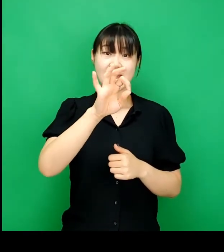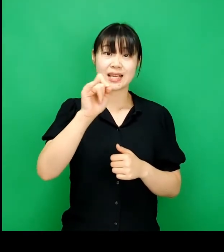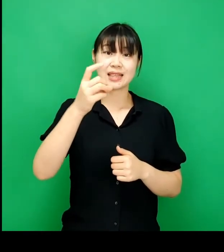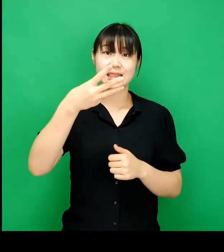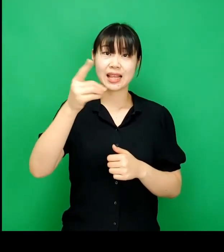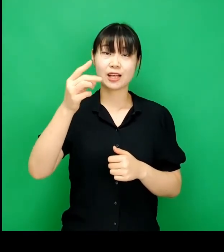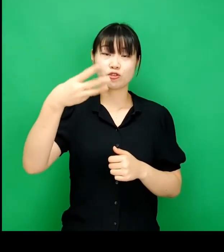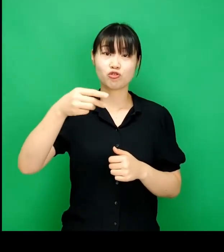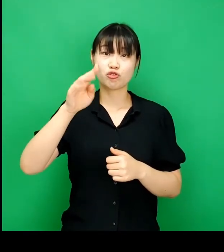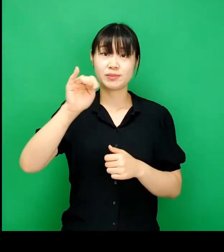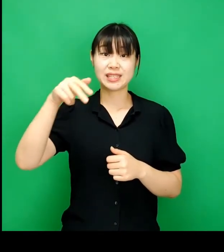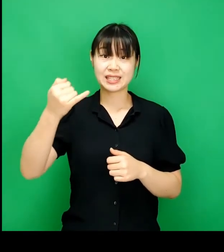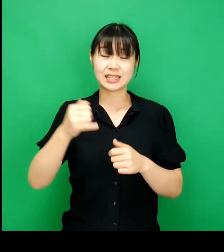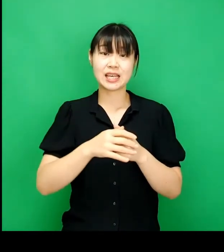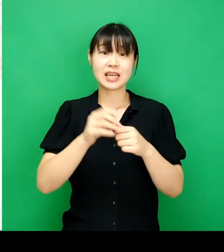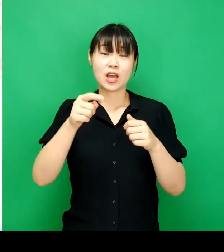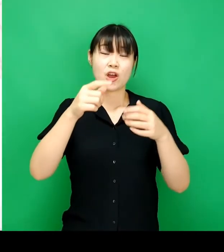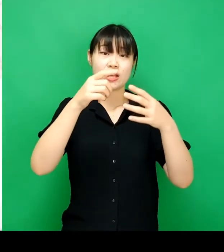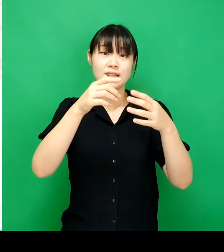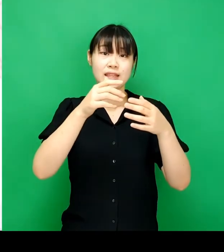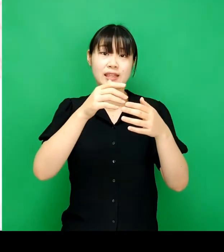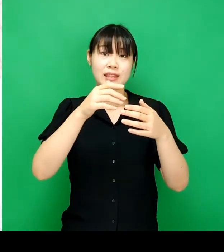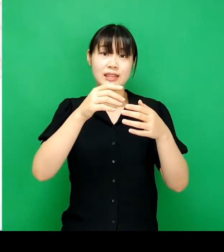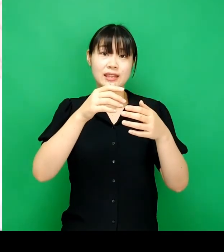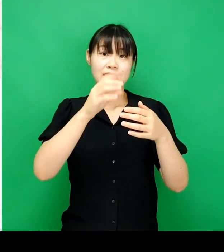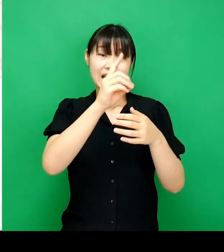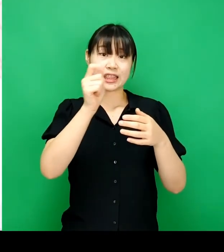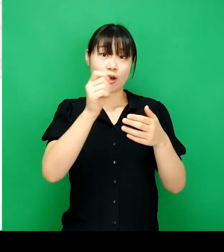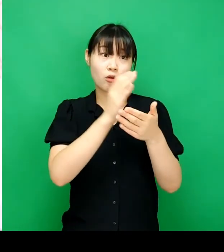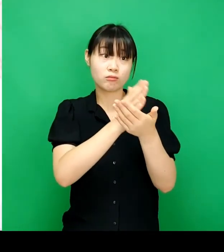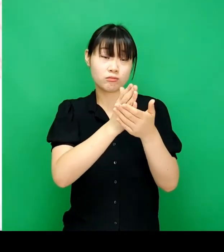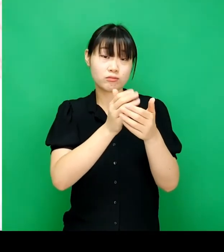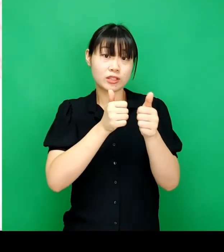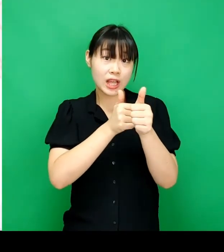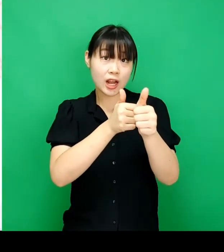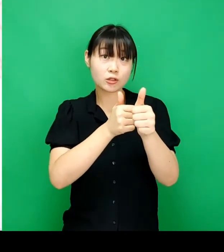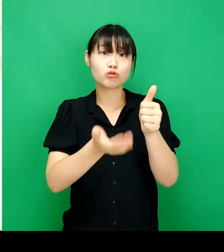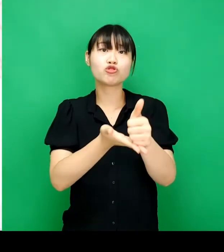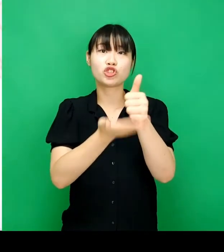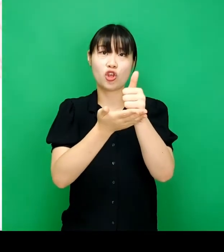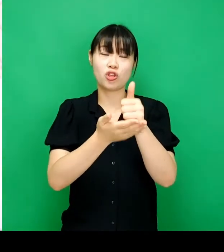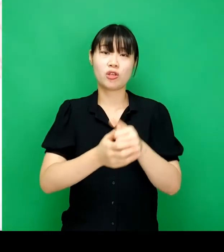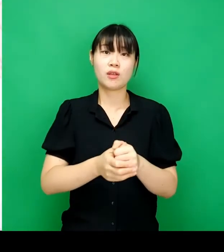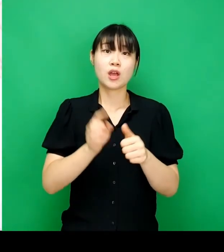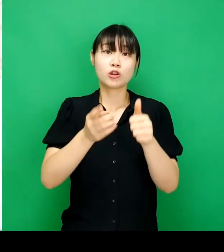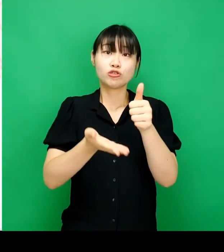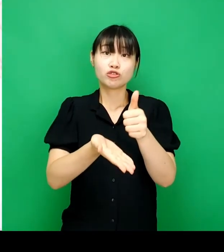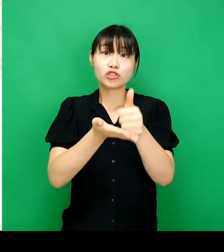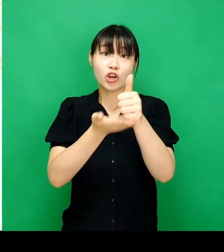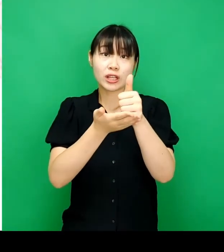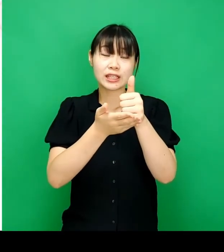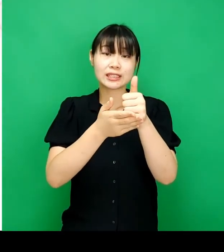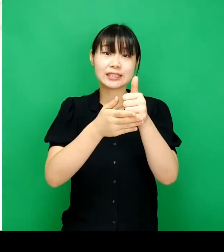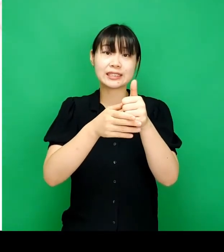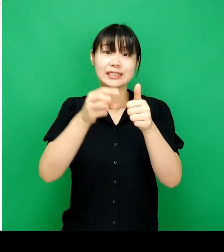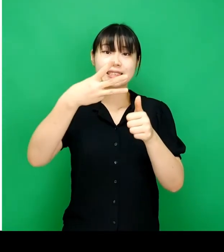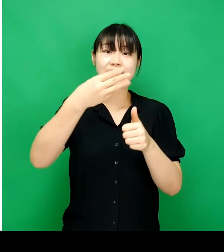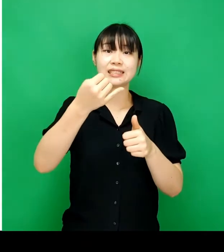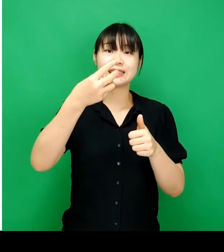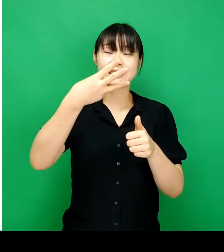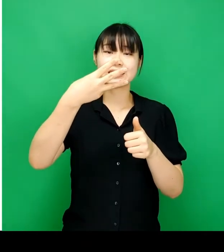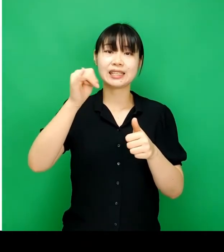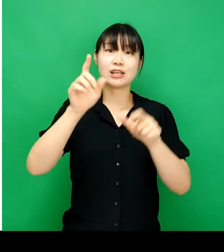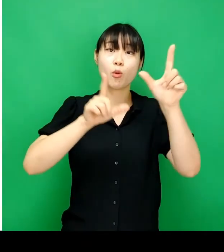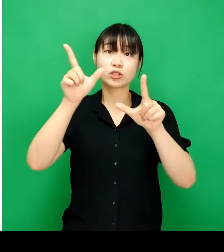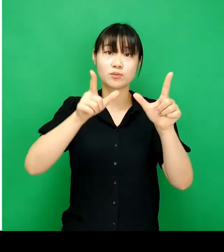From Data to Viz라는 사이트는 데이터 유형에 따라 적합한 차트를 추천하는데요. 세부 유형에 따라 추천하는 차트를